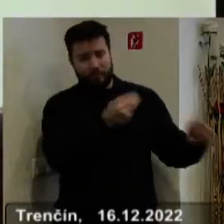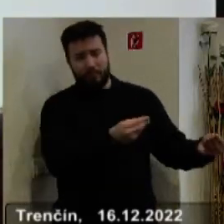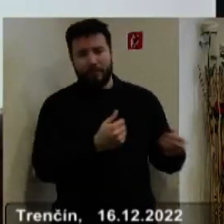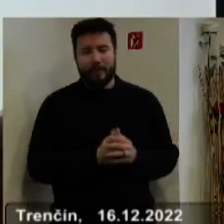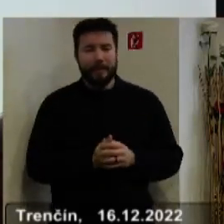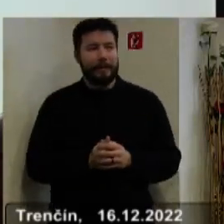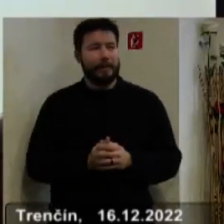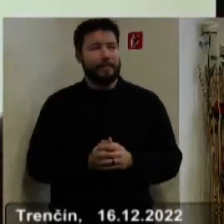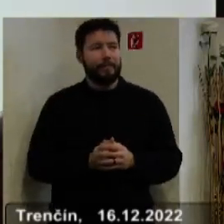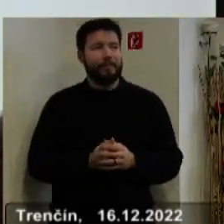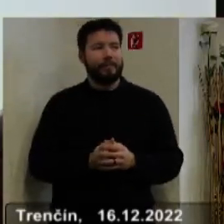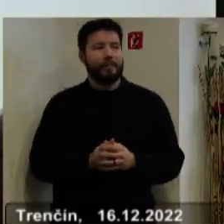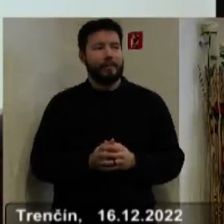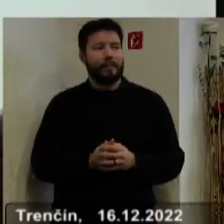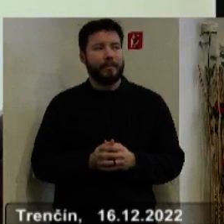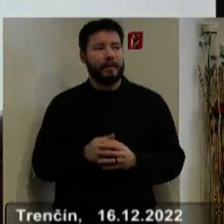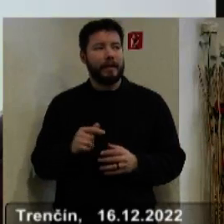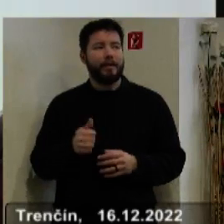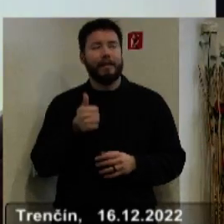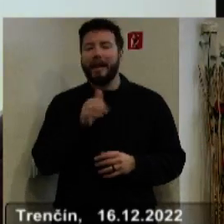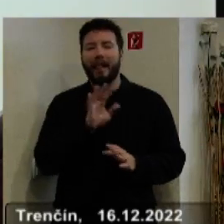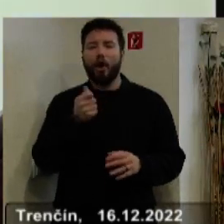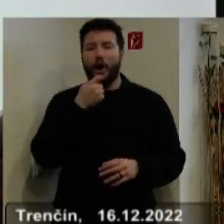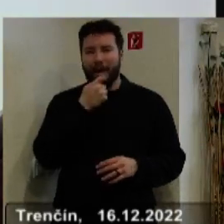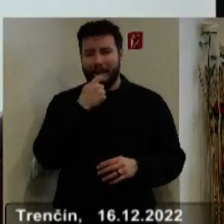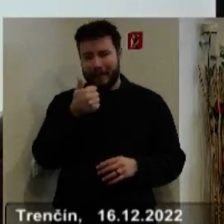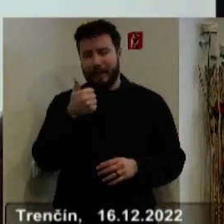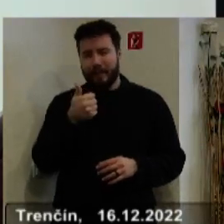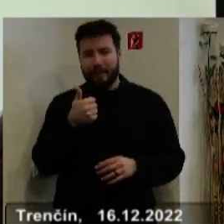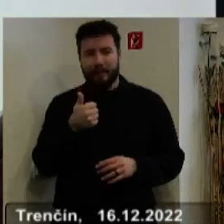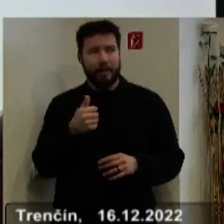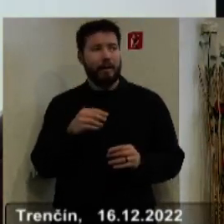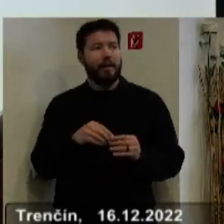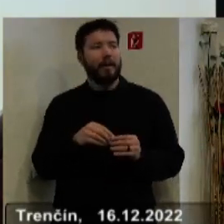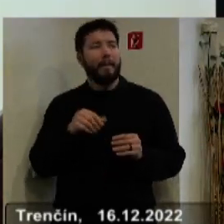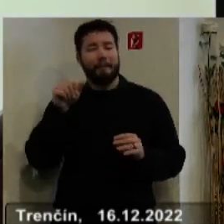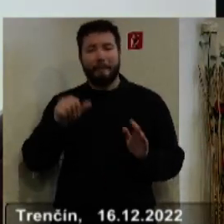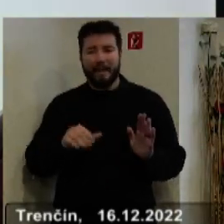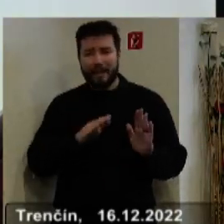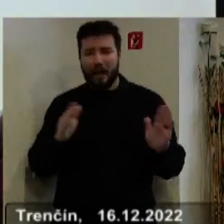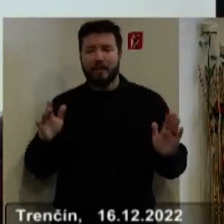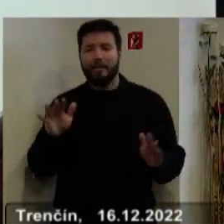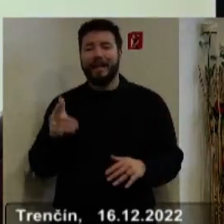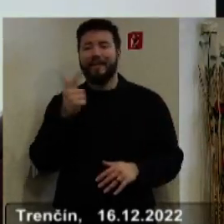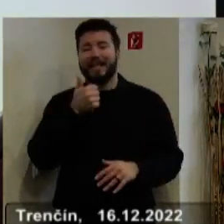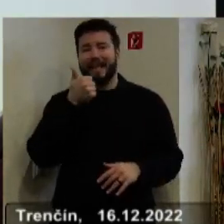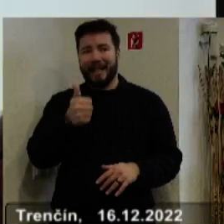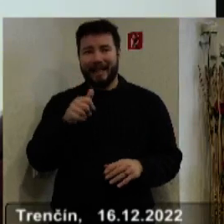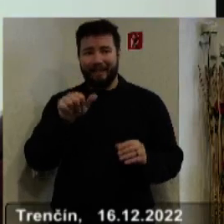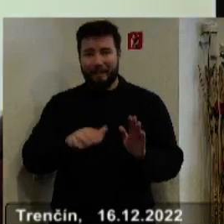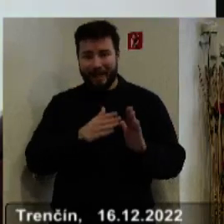Hovoríme teraz o jednom jedle, teda o obede, keď počítame 21, že má ten žiak obedov.